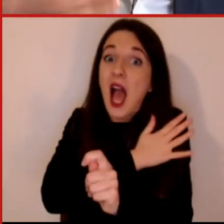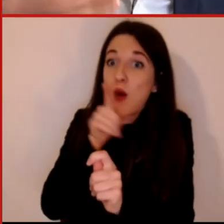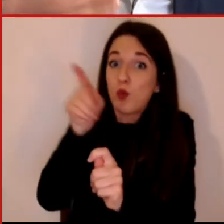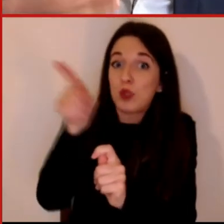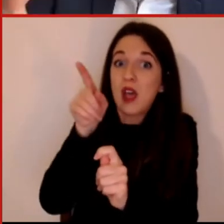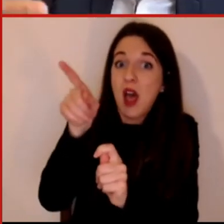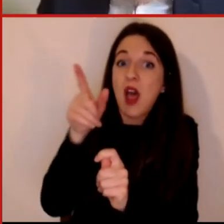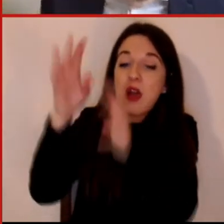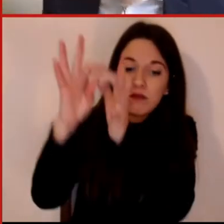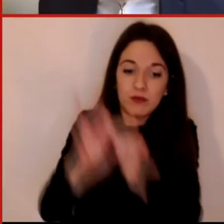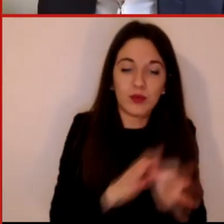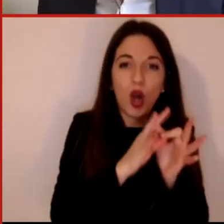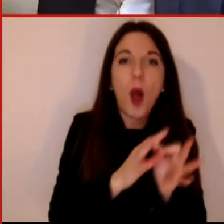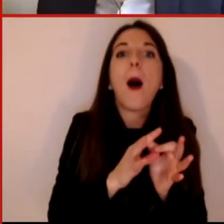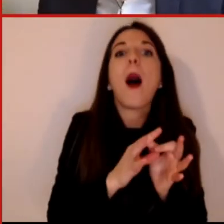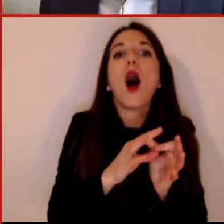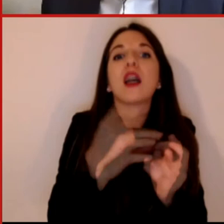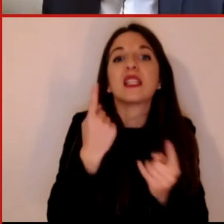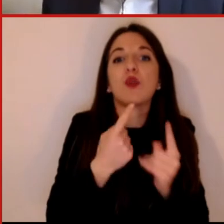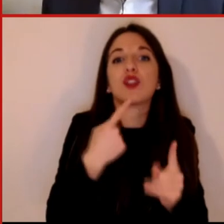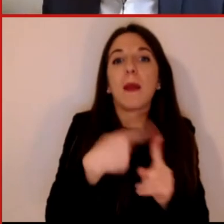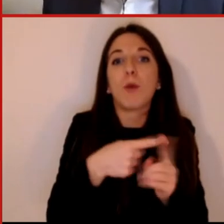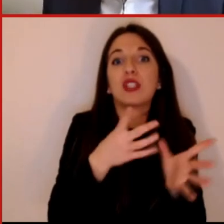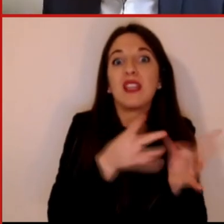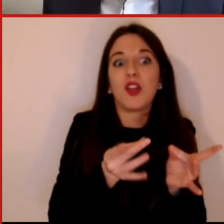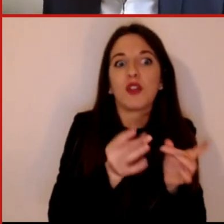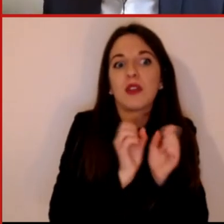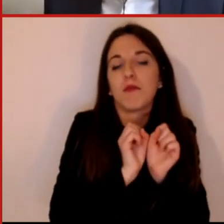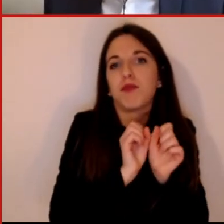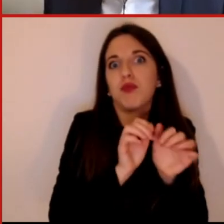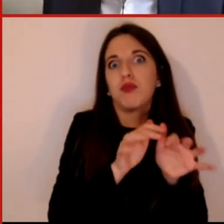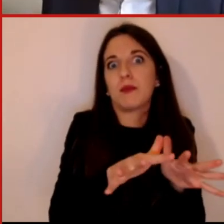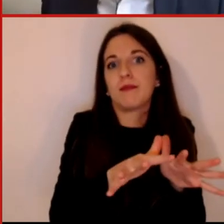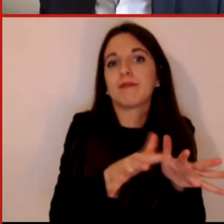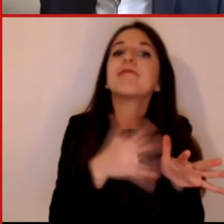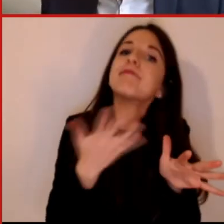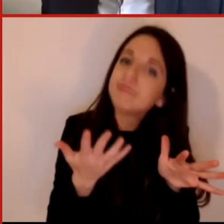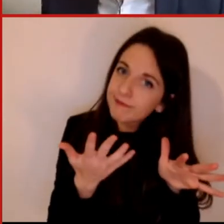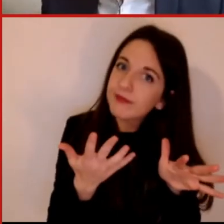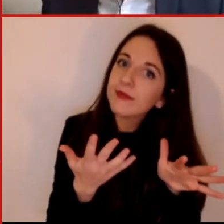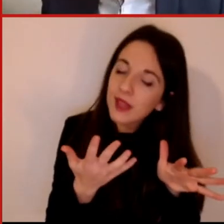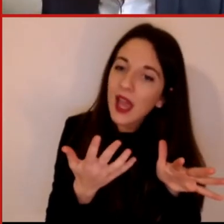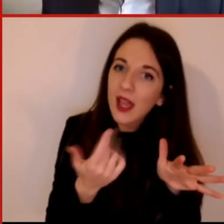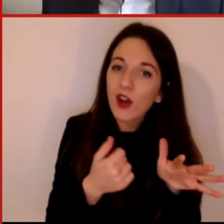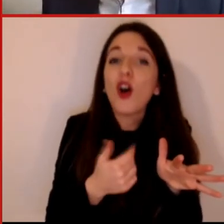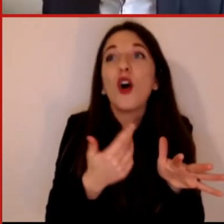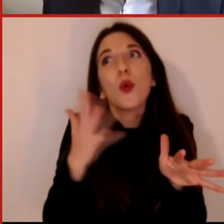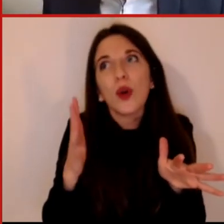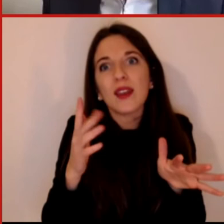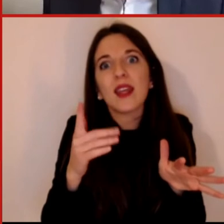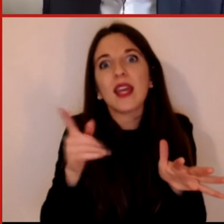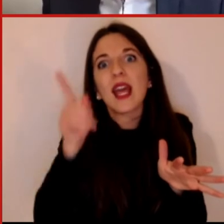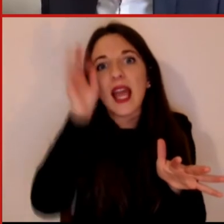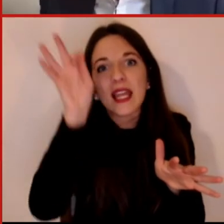vedete qui un esempio in cui la mancanza di dati essenzialmente ci fa navigare un po' ciechi. importante